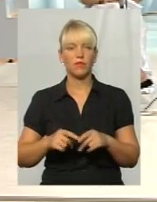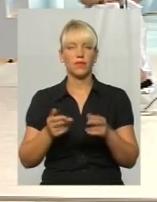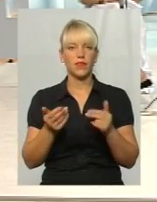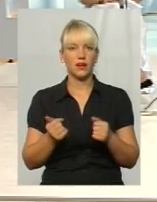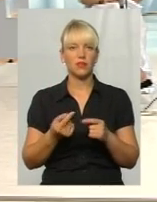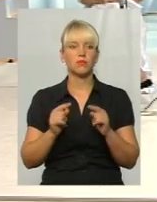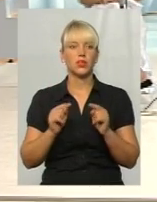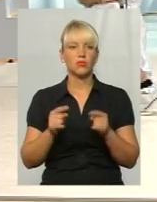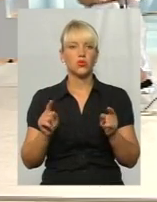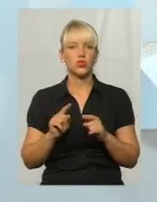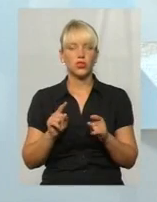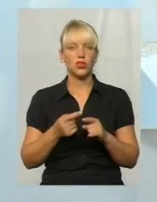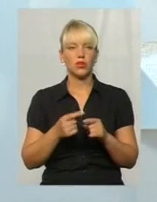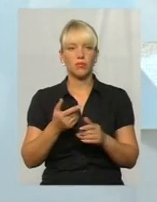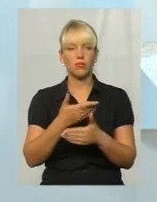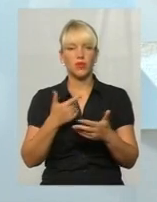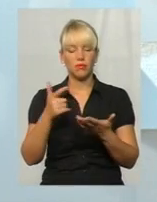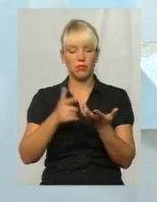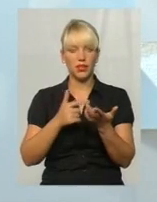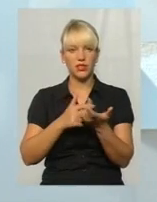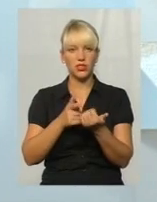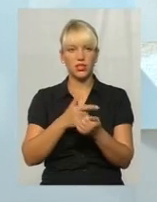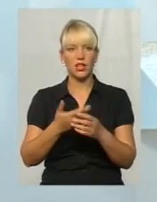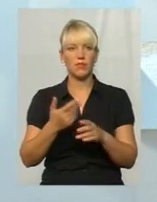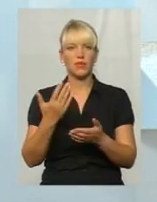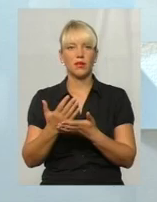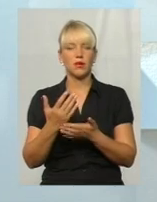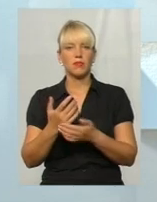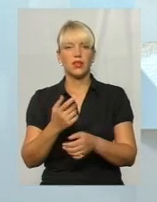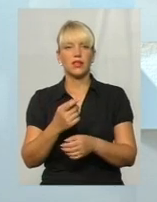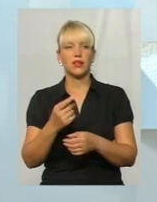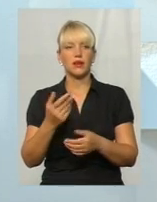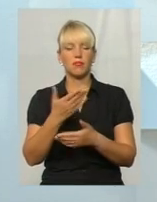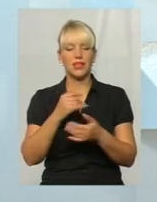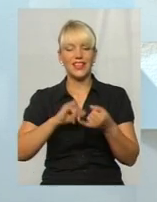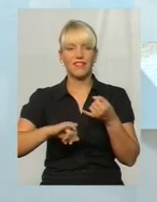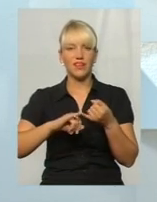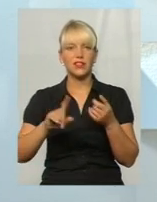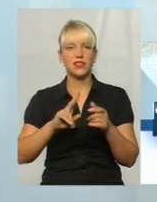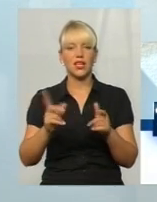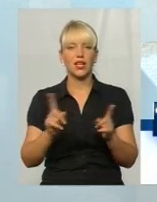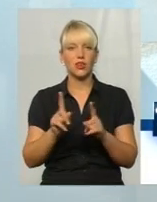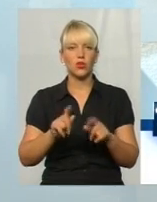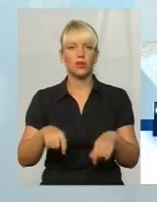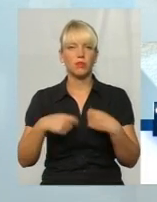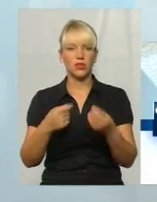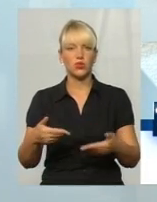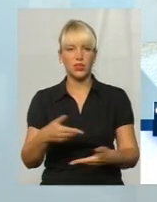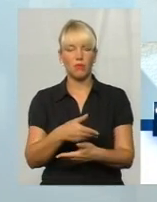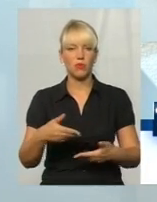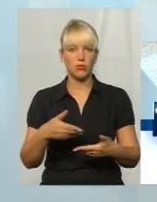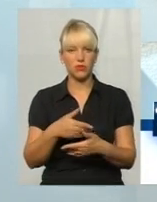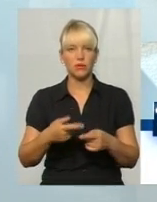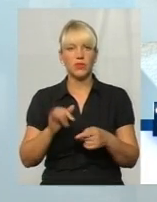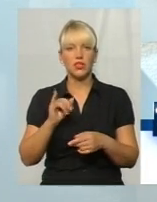да, тому що, опять-таки, ми перечисляємо татуировки, ми перечисляємо інфекції, передаючись половим путем. І ми